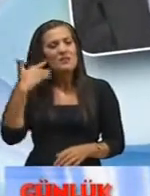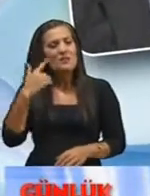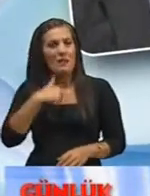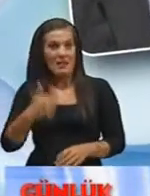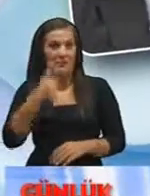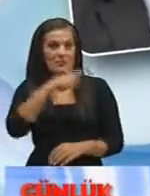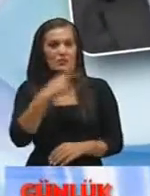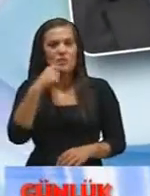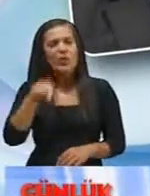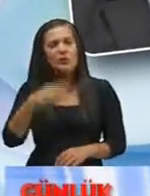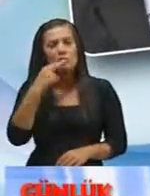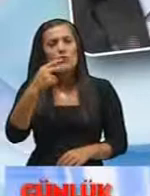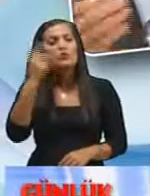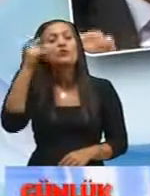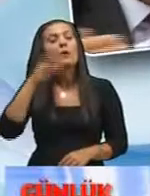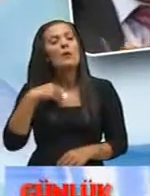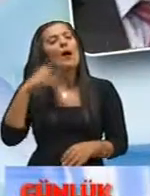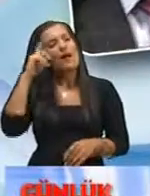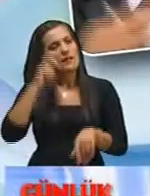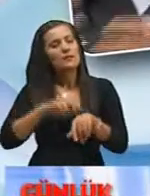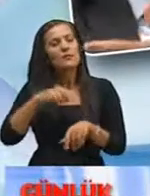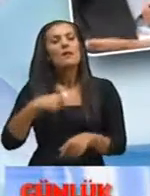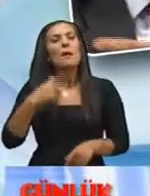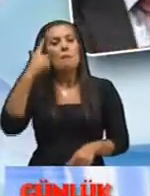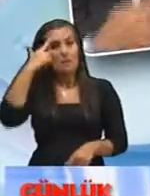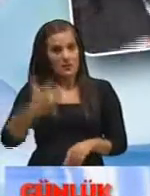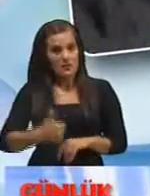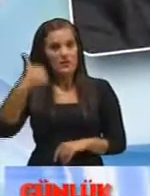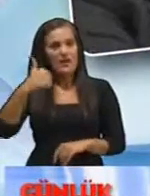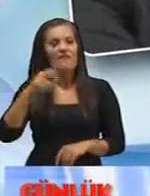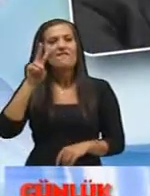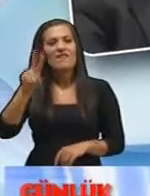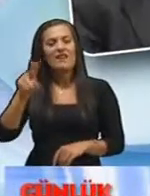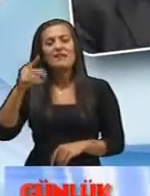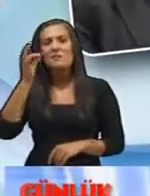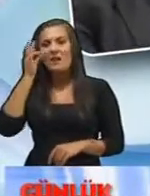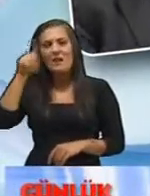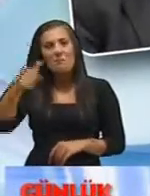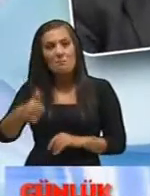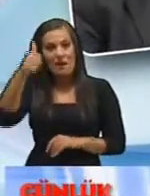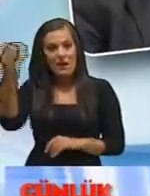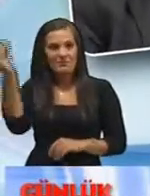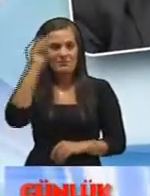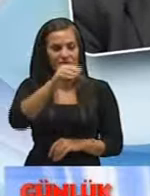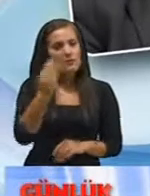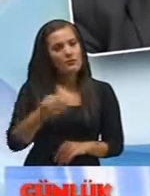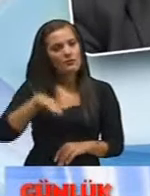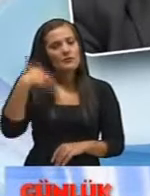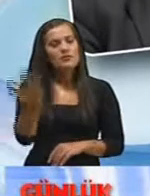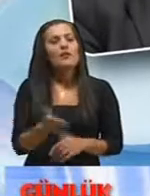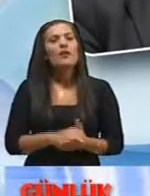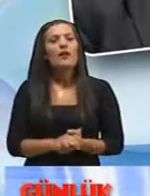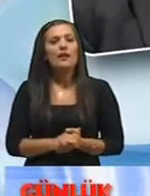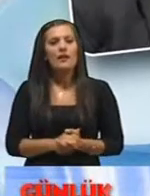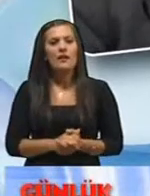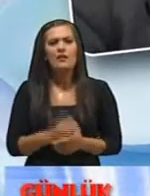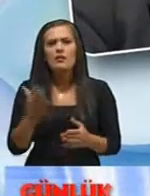ki Bu sözünü unutma Hatırlatırım sana Nitekim Sayın Başbakan Veysel Bey de bakan olduktan sonra Bakan yaptıktan sonra Neyse kabinede